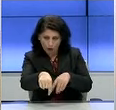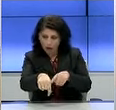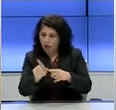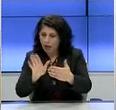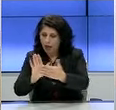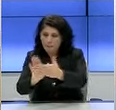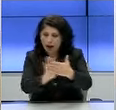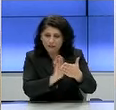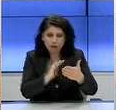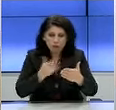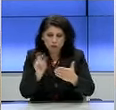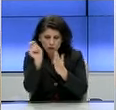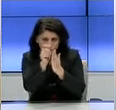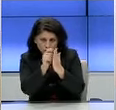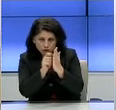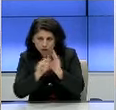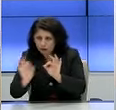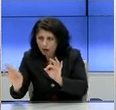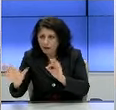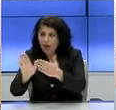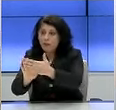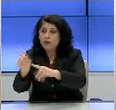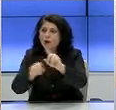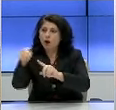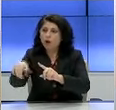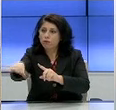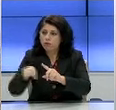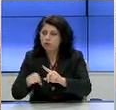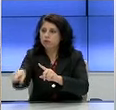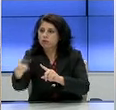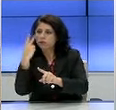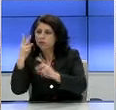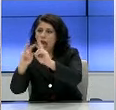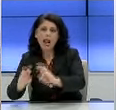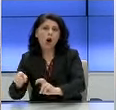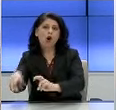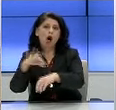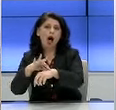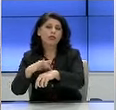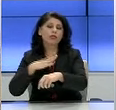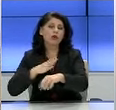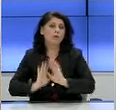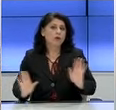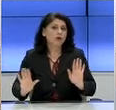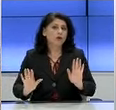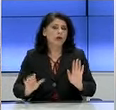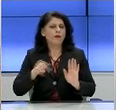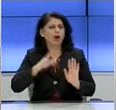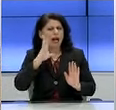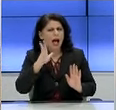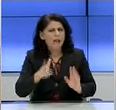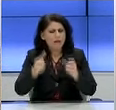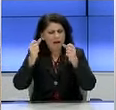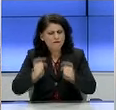και των στενών επαφών τους. Έχουμε δημιουργήσει ένα μηχανισμό που μας επιτρέπει να παρακολουθούμε την εξέλιξη της κατάστασης σε καθημερινή βάση, με τη